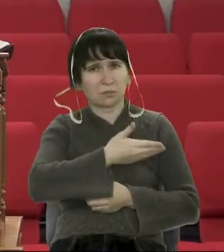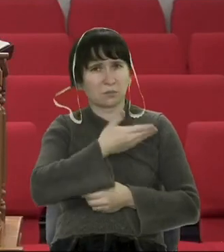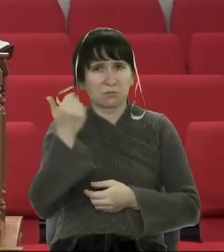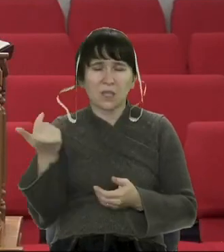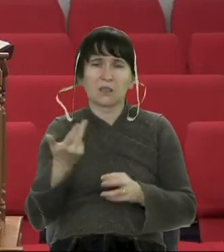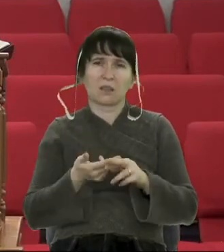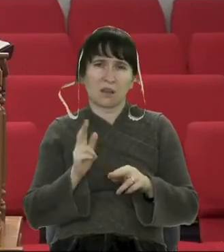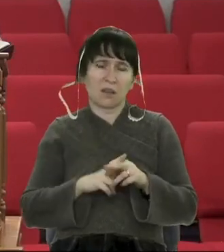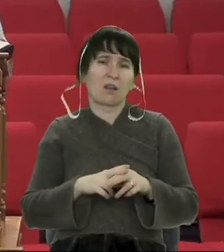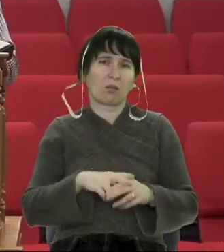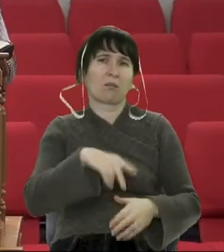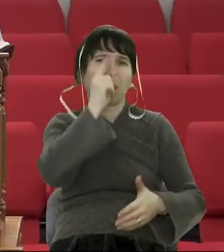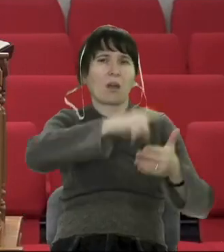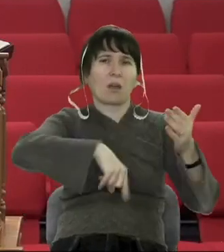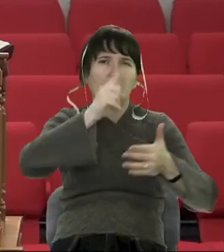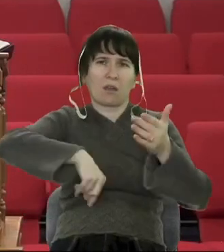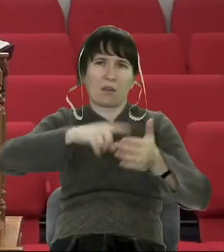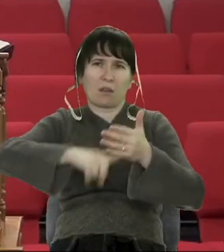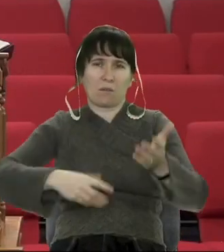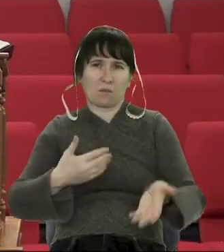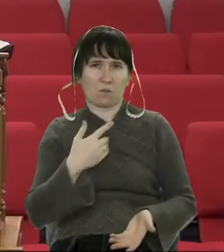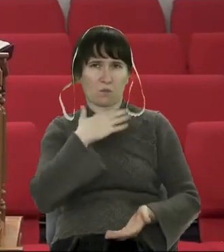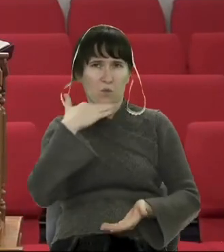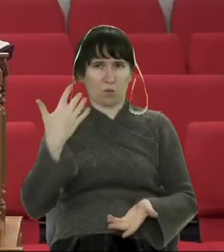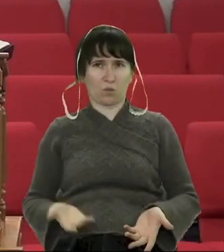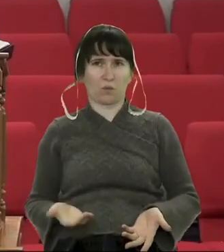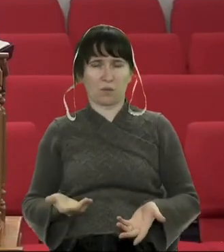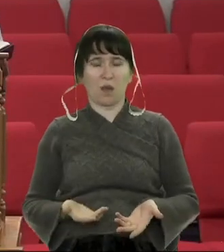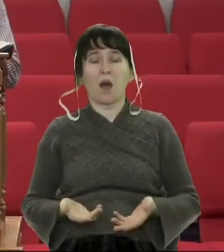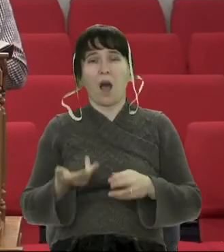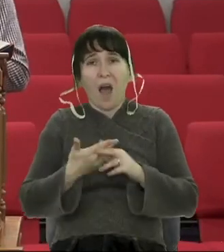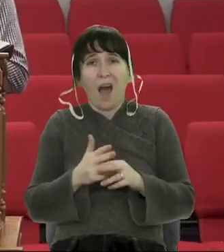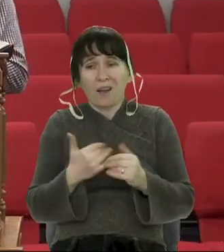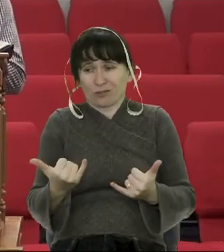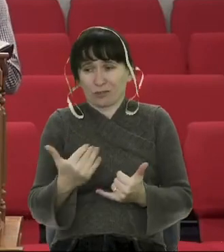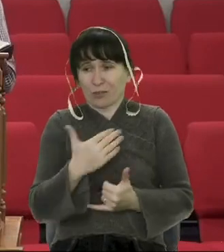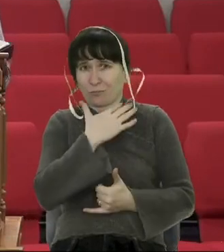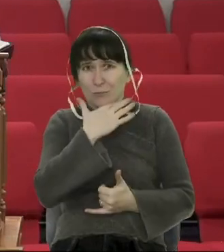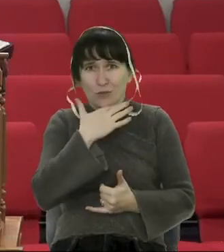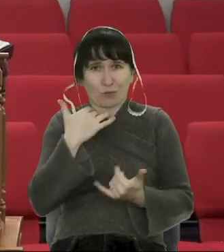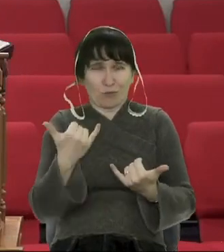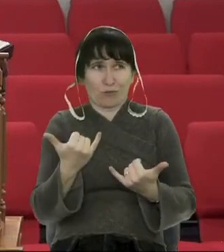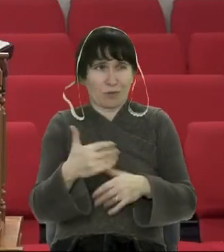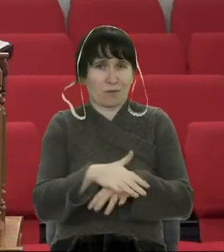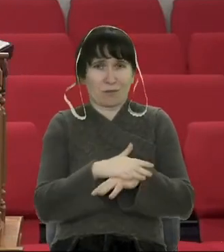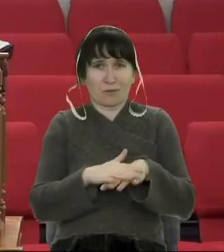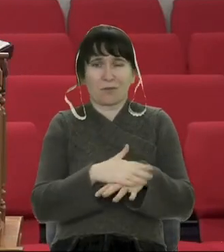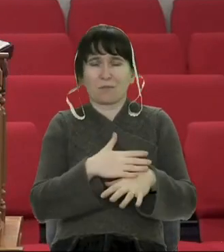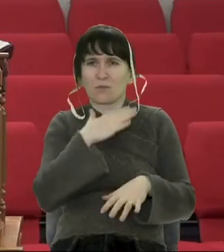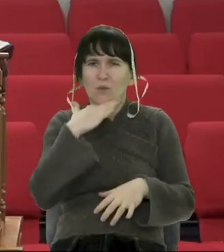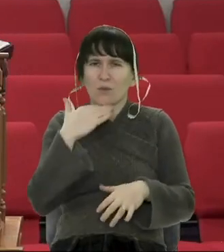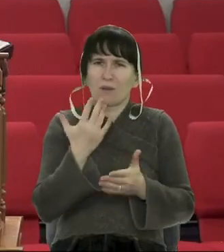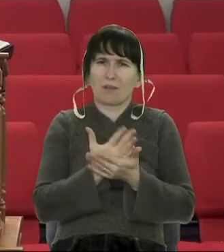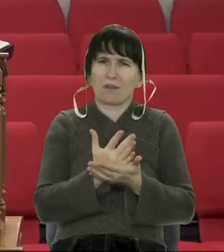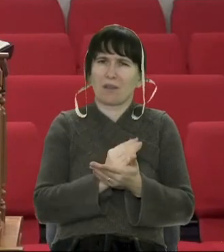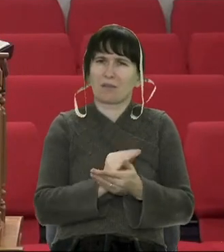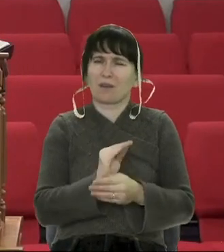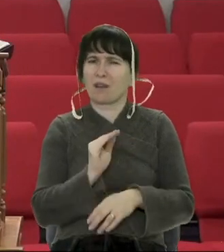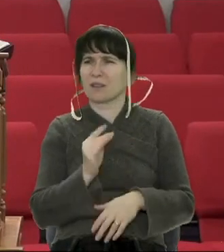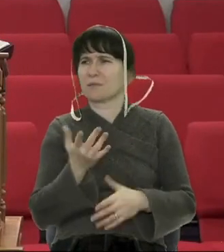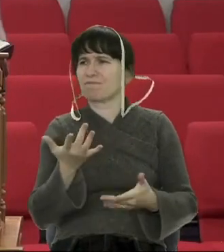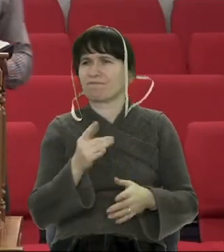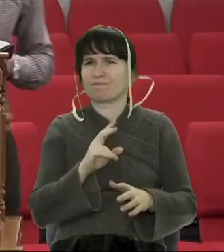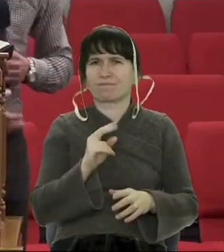шахраїв, скільки сьогодні в нашому суспільстві звершується різних обманів, різних заговорів,